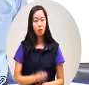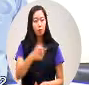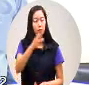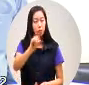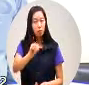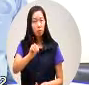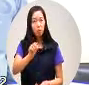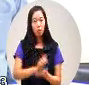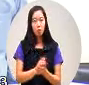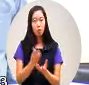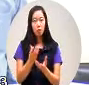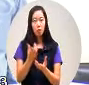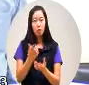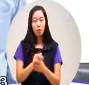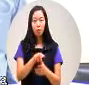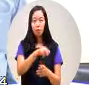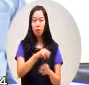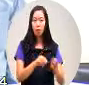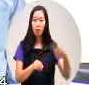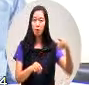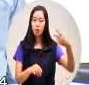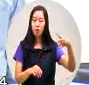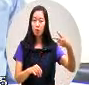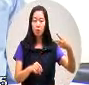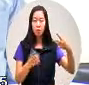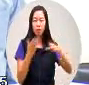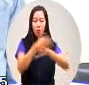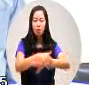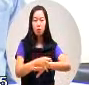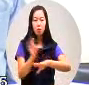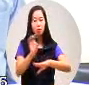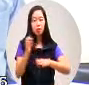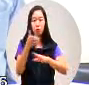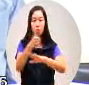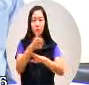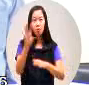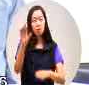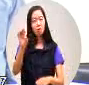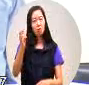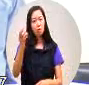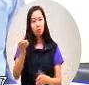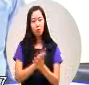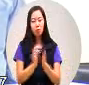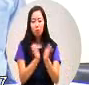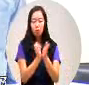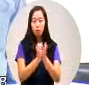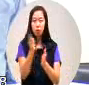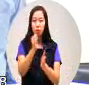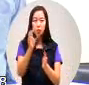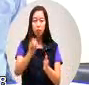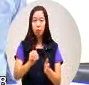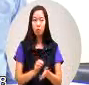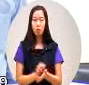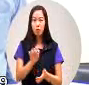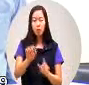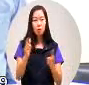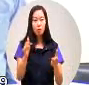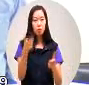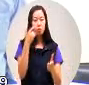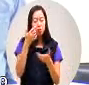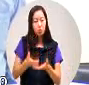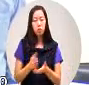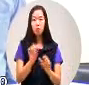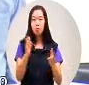那个两百根大概也不会超过四十万嘛包括工程也不到五十万嘛这个不是重点